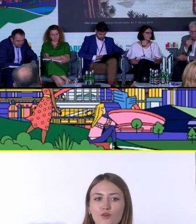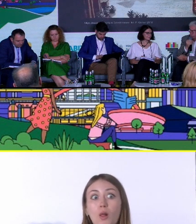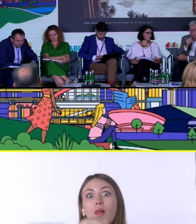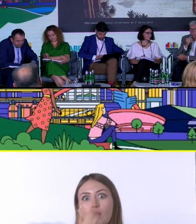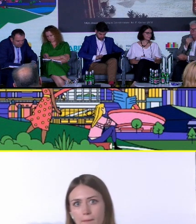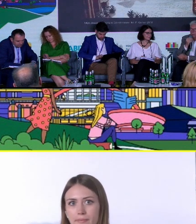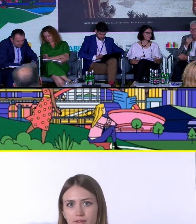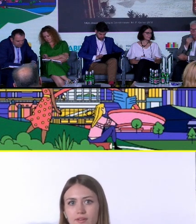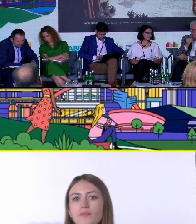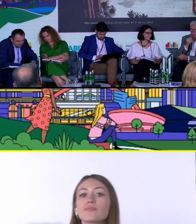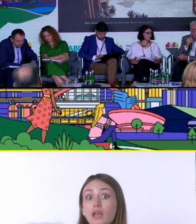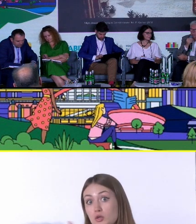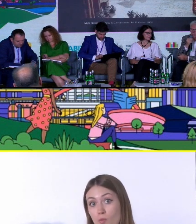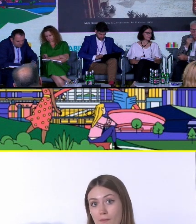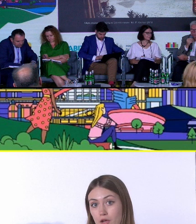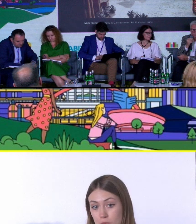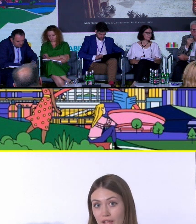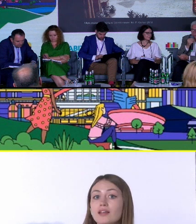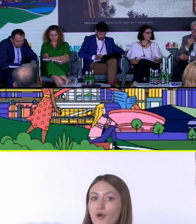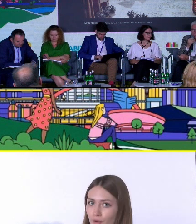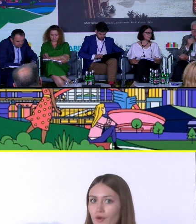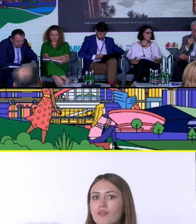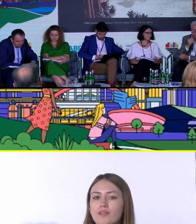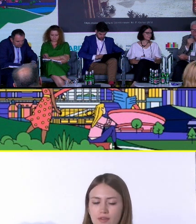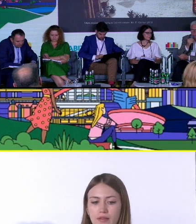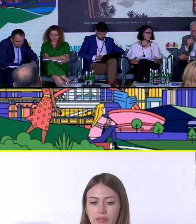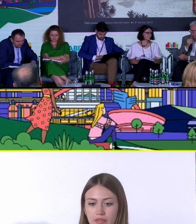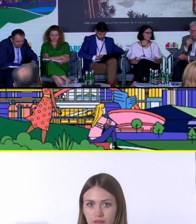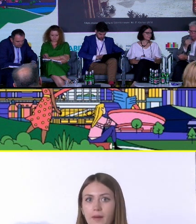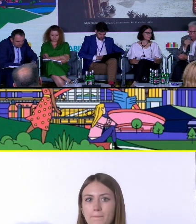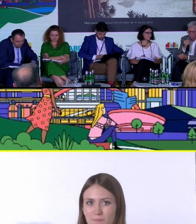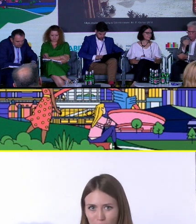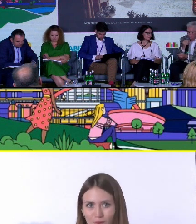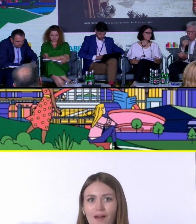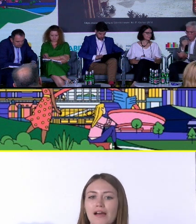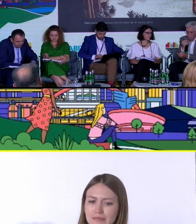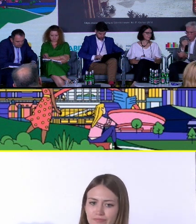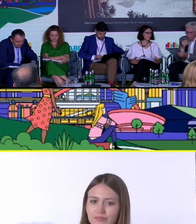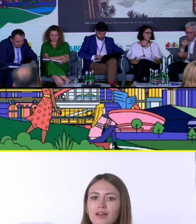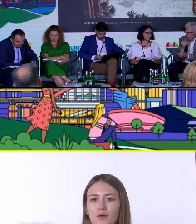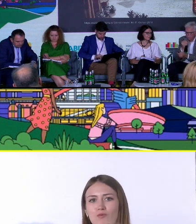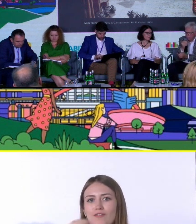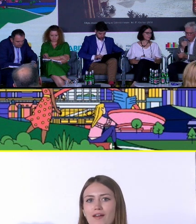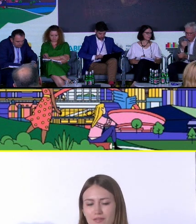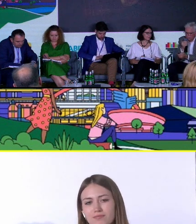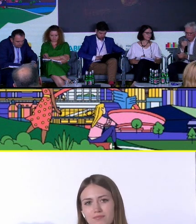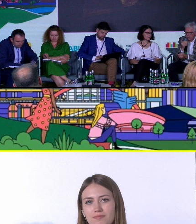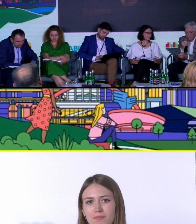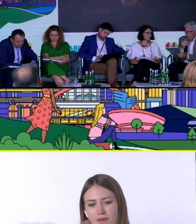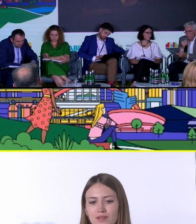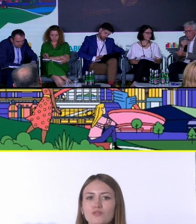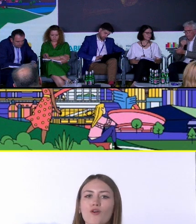Pomagają nam dzieci, które z tego przemielonego ziarna, czyli mąki, później budują miasto z pierników. No i tak dalej.